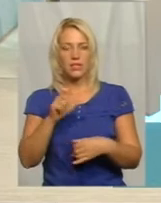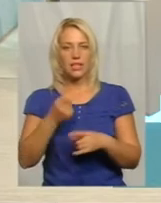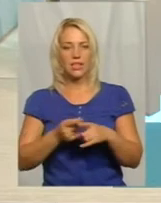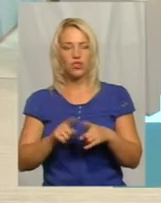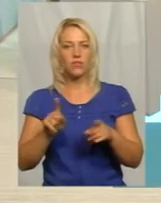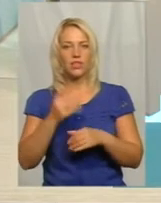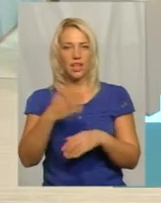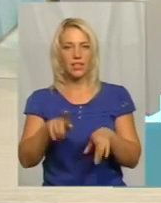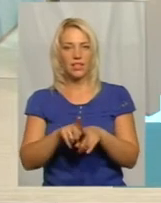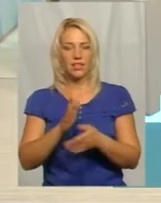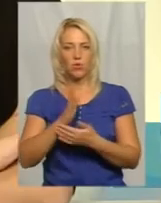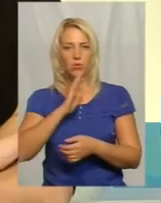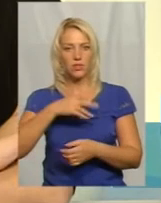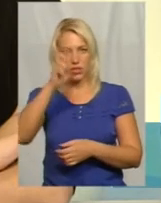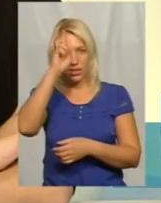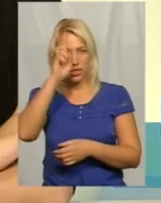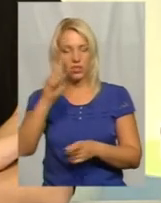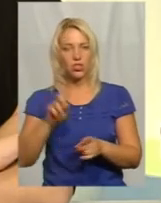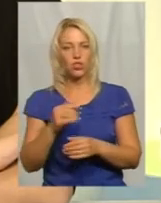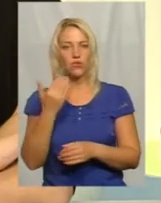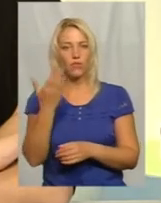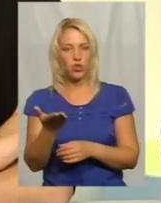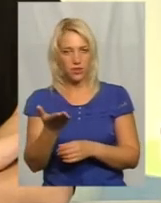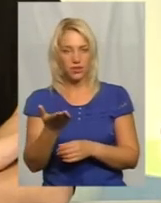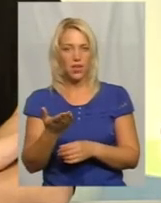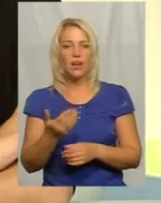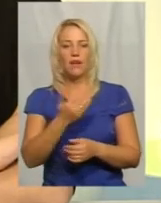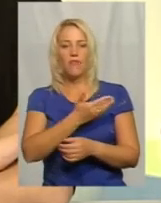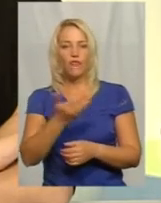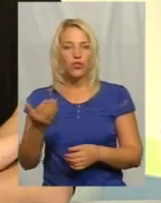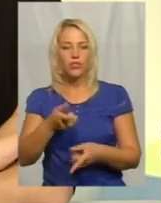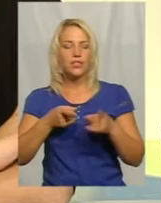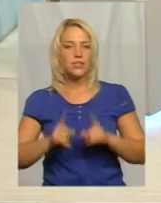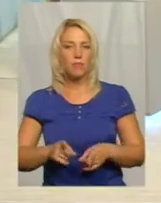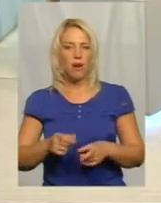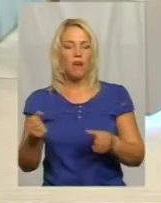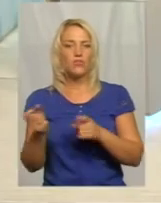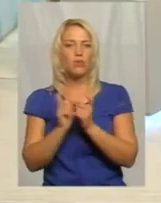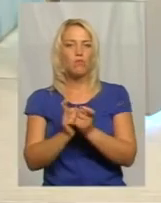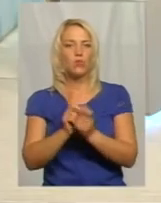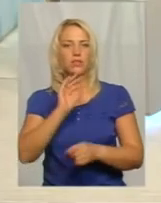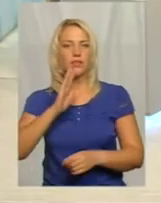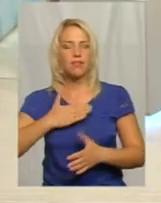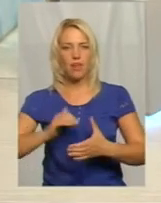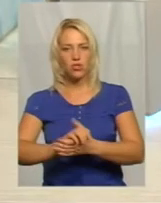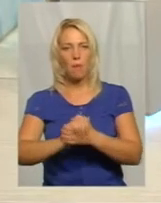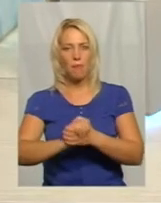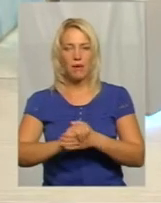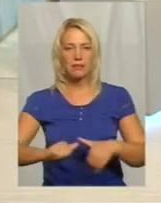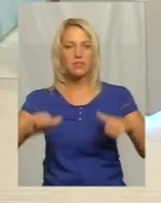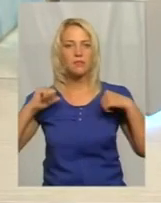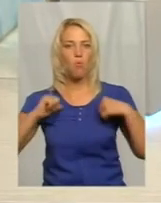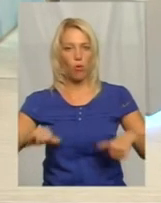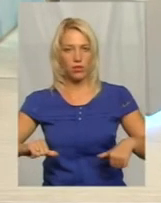вони такі є в нашій країні, за те, що вони насправді борються за наш мир, за наш спокій,